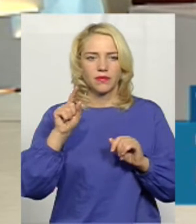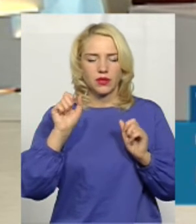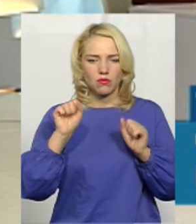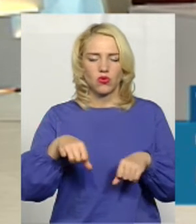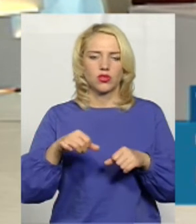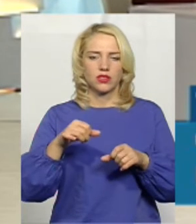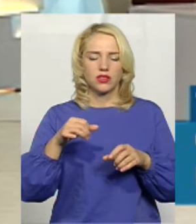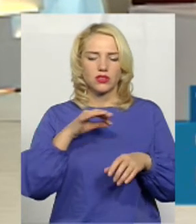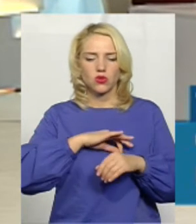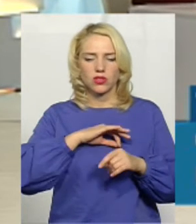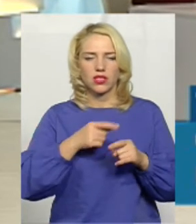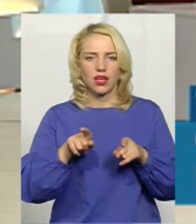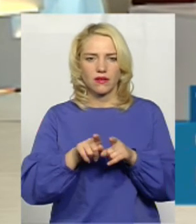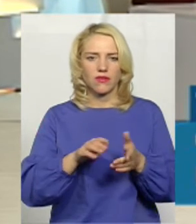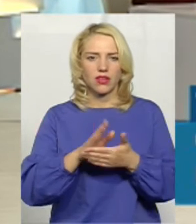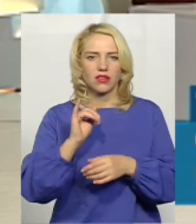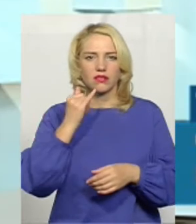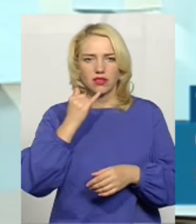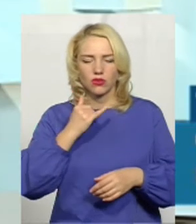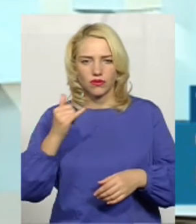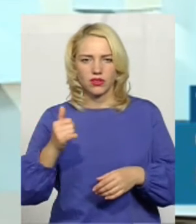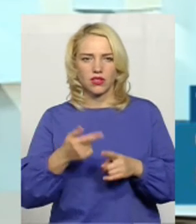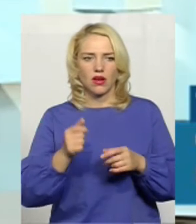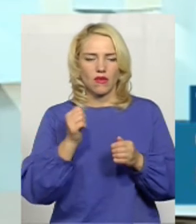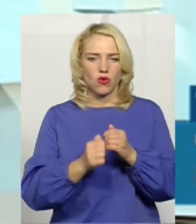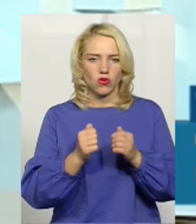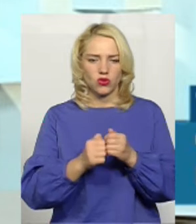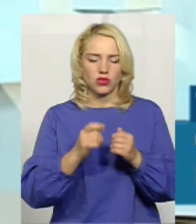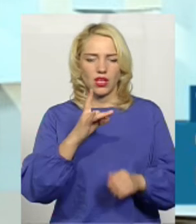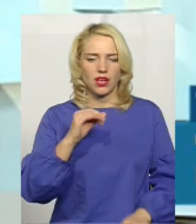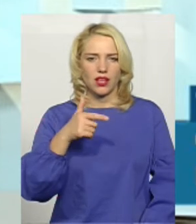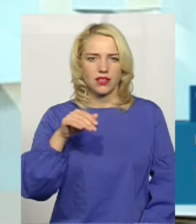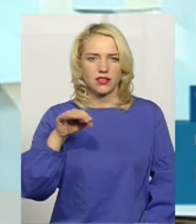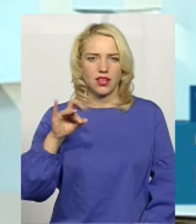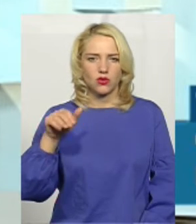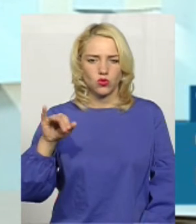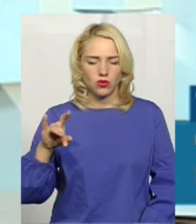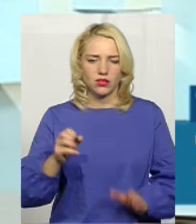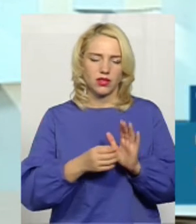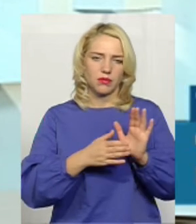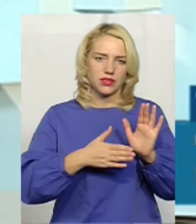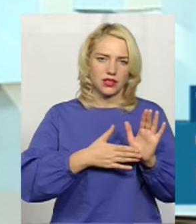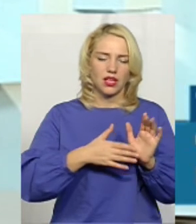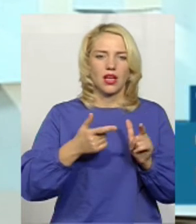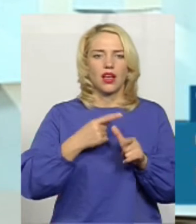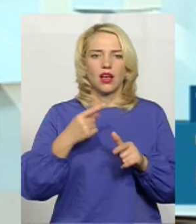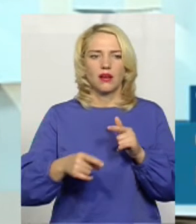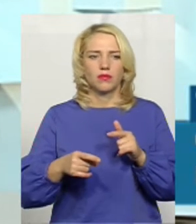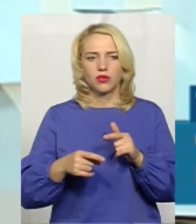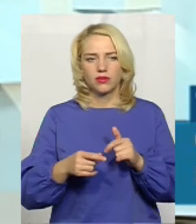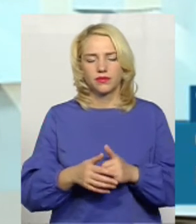скористатись таким варіантом, як зателефонувати в кожну з наших амбулаторій, або записують наші